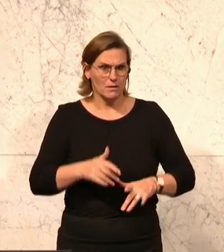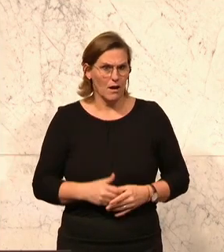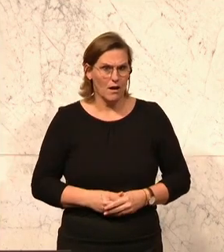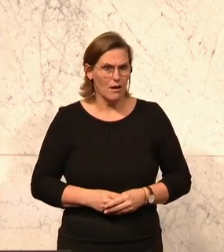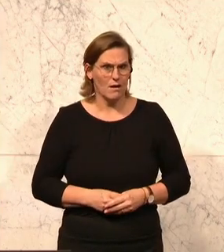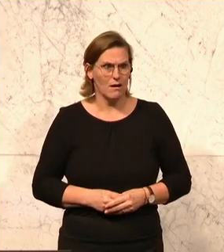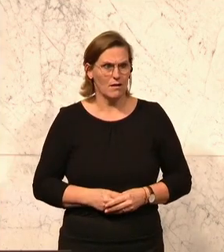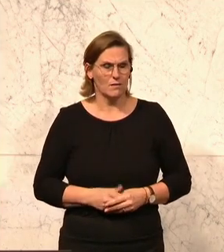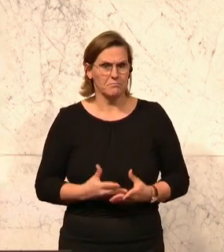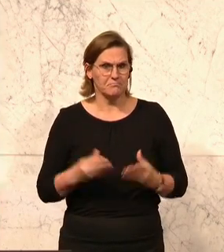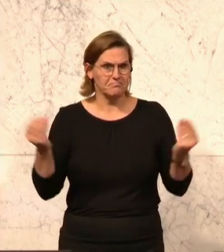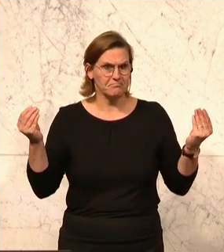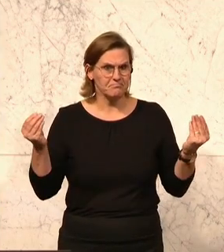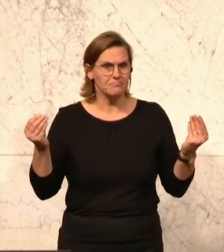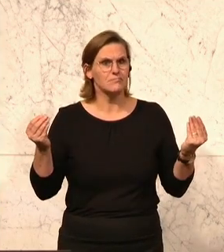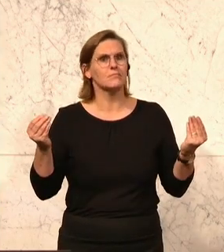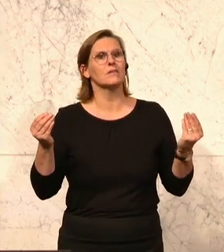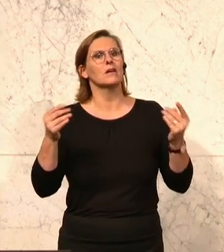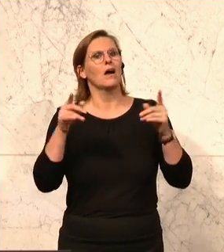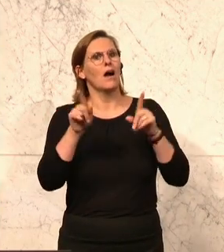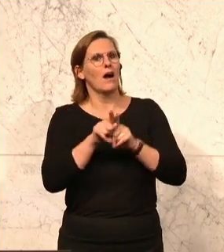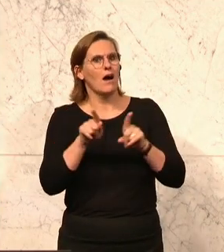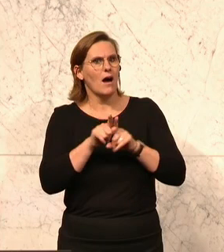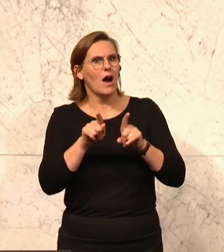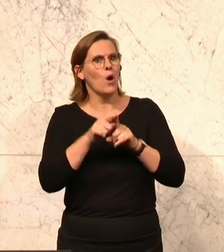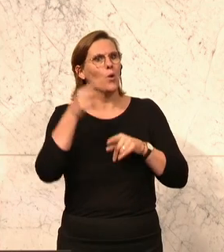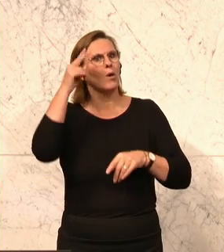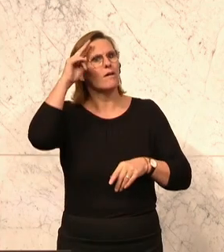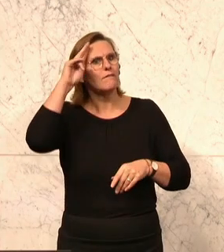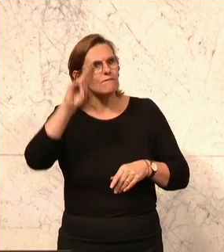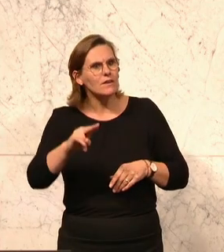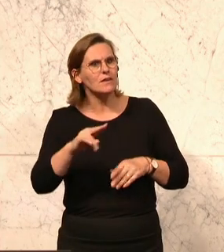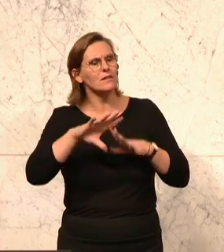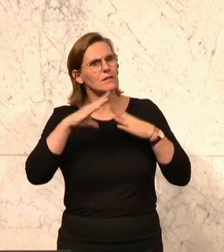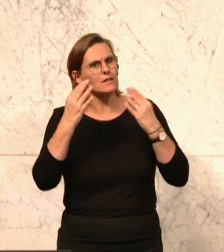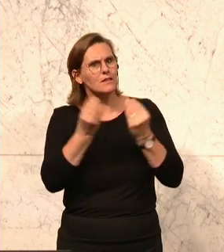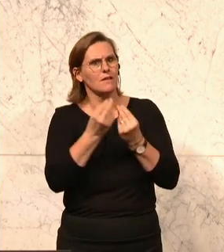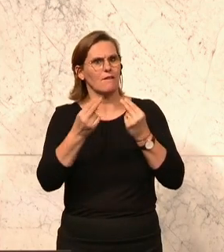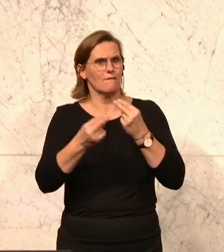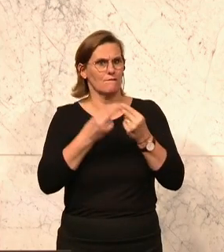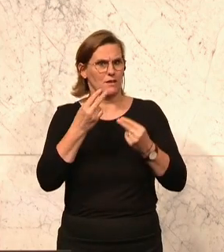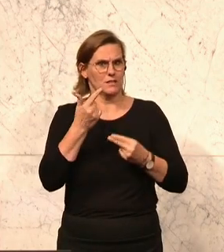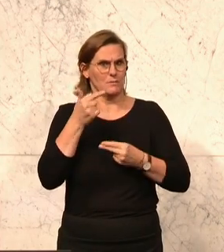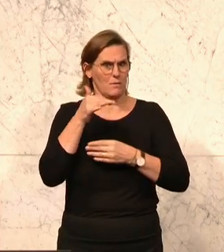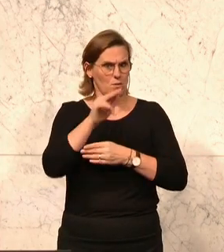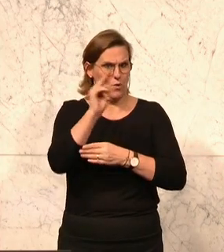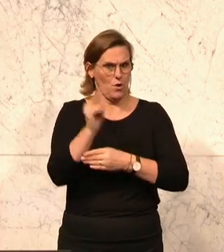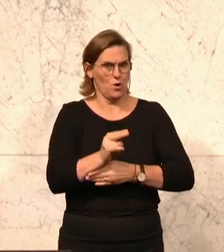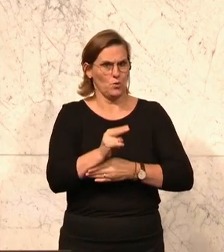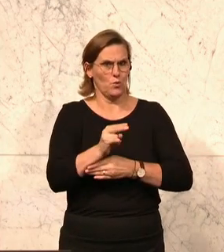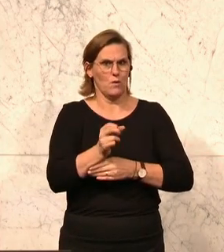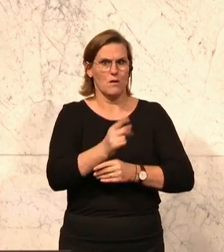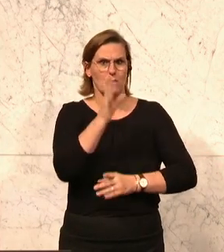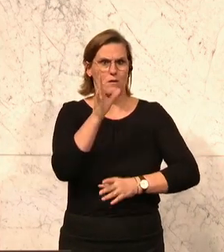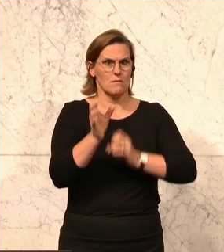Auf der anderen Seite stellt Wien um fast 2 Millionen Euro einem Brunnen im